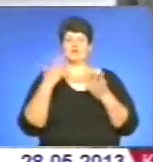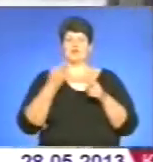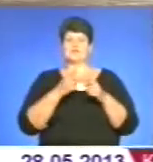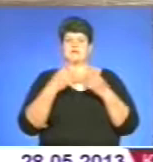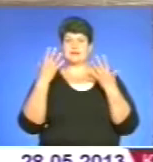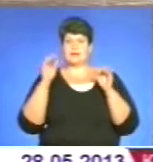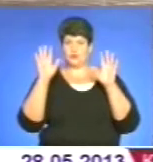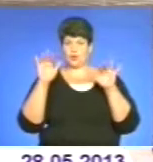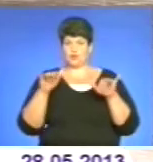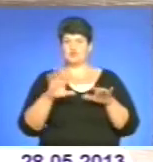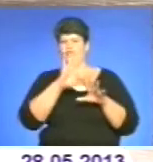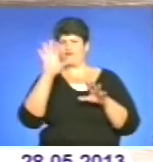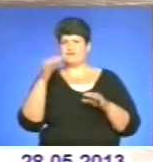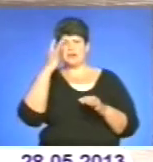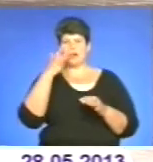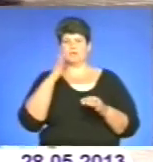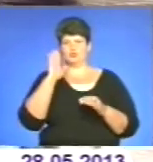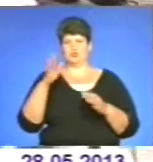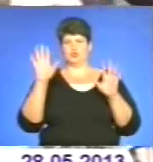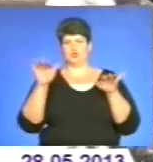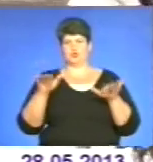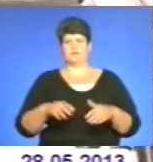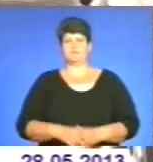сьогодні дощ, то все літо буде дощовим.